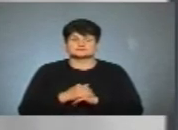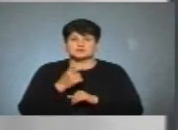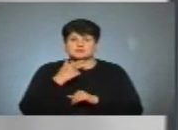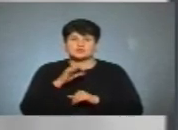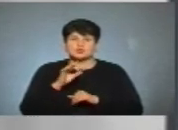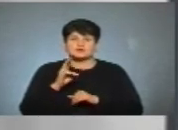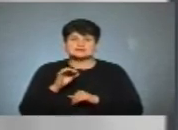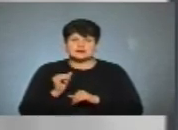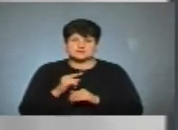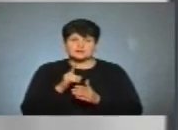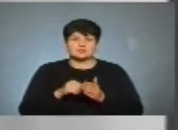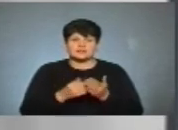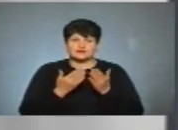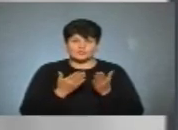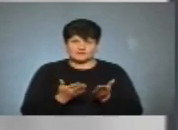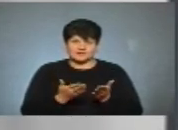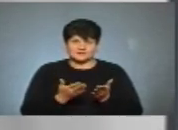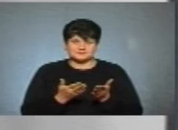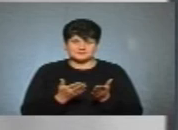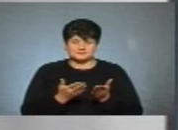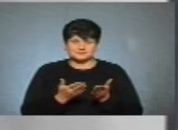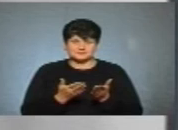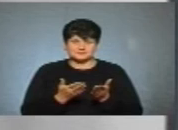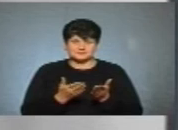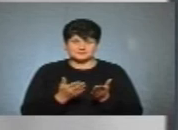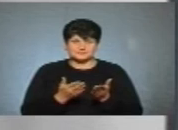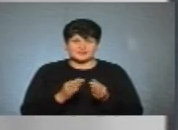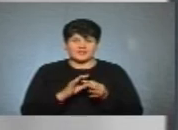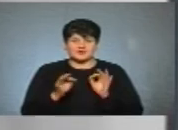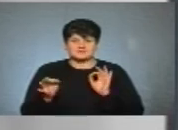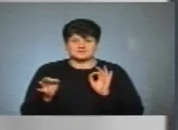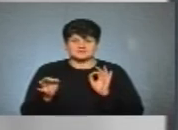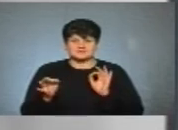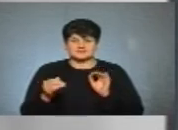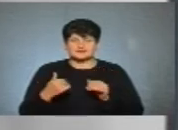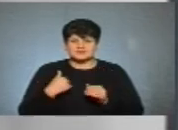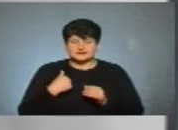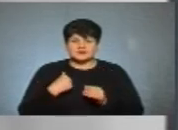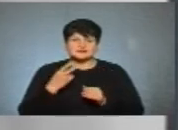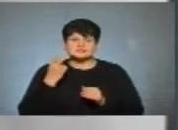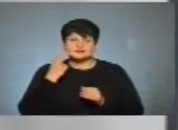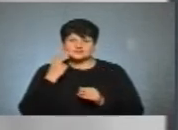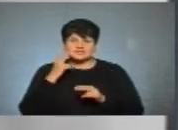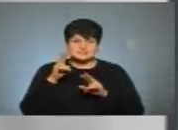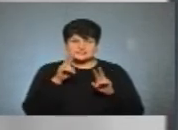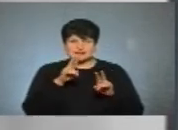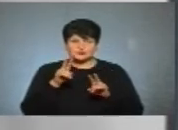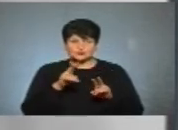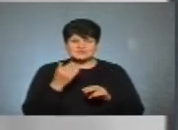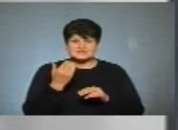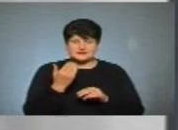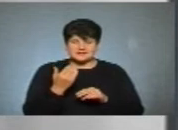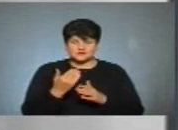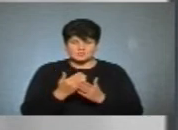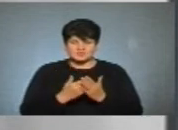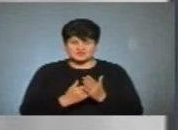Оксана, в мене питання до вас. Не так питання, репліка. Я завжди слідкую за вашою передачою.